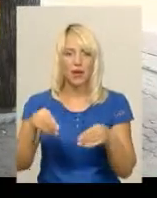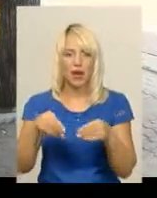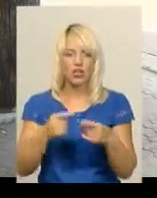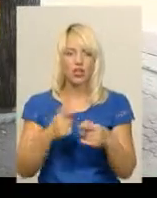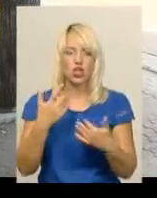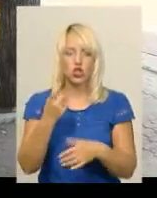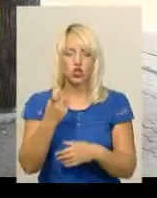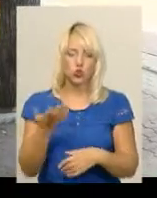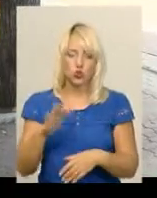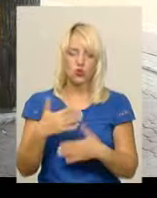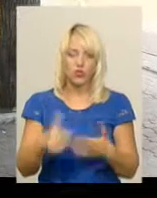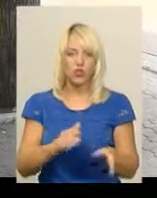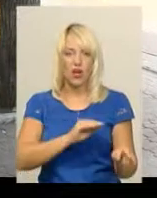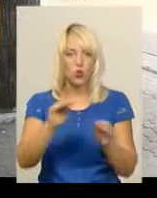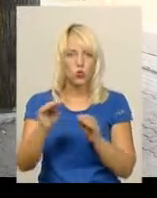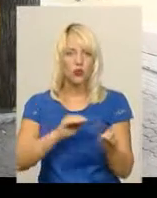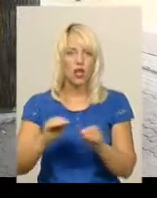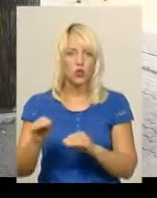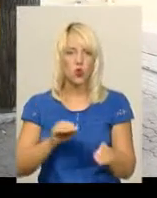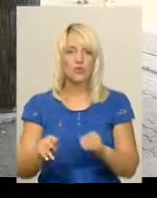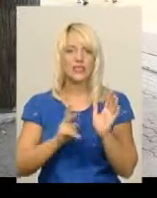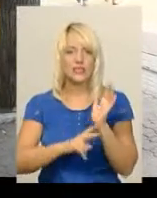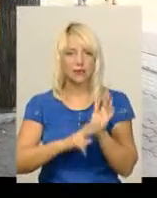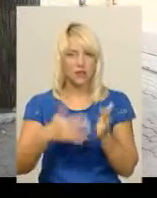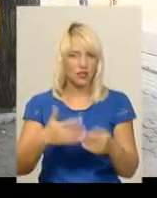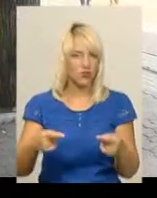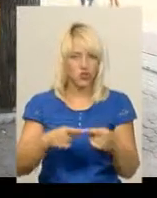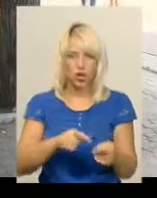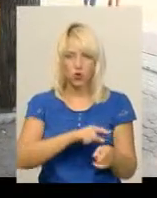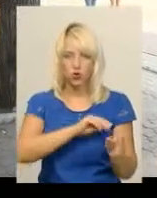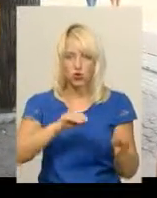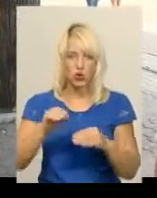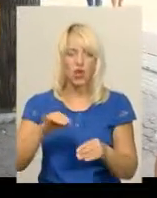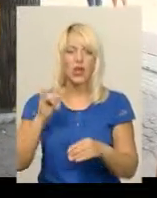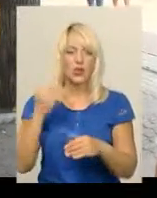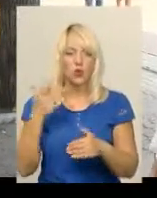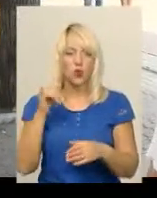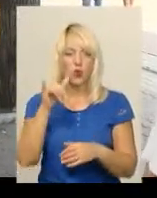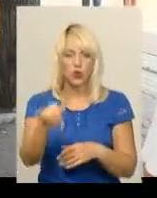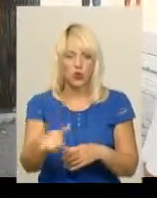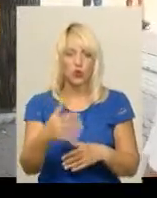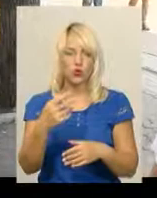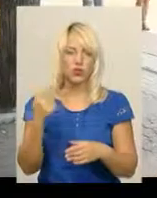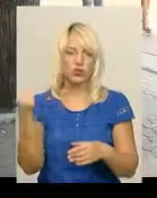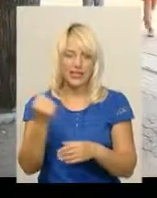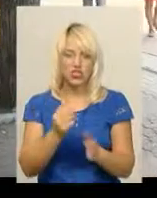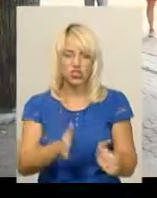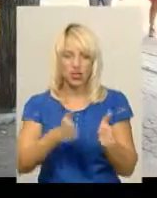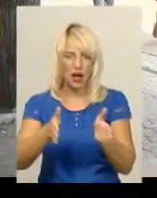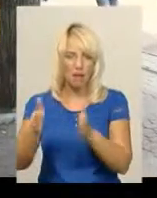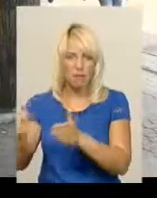вже встановлює, на даний час встановлено вже 70 контейнерів, і в нього так тижнями йде